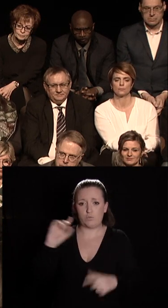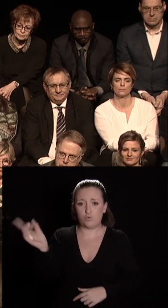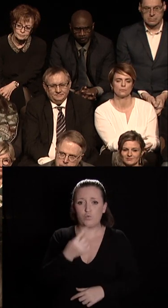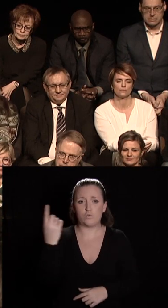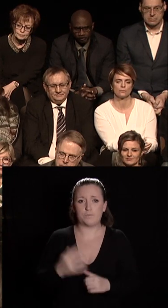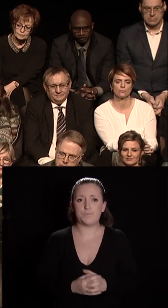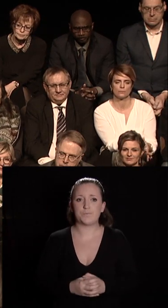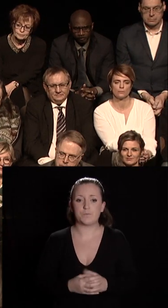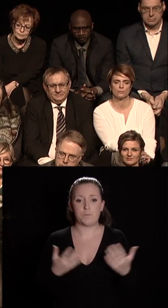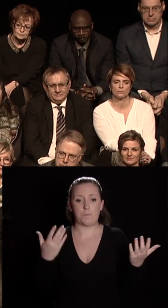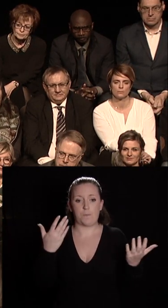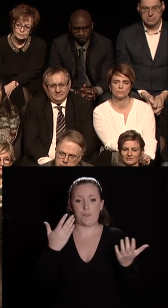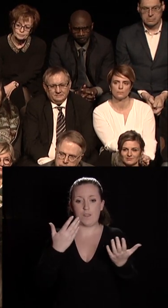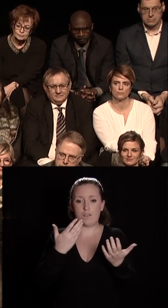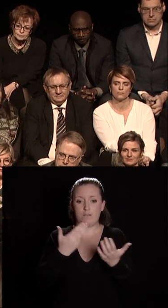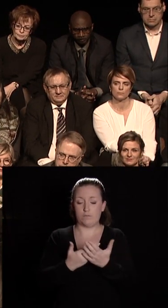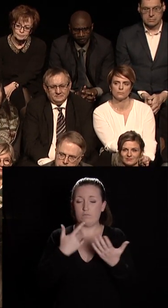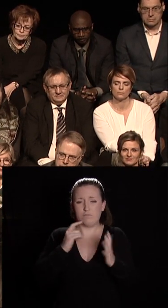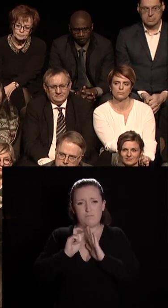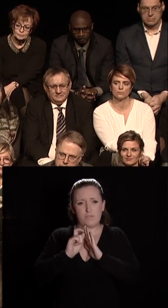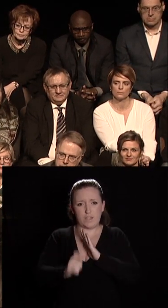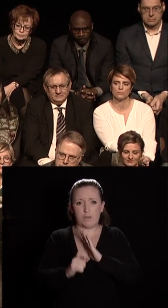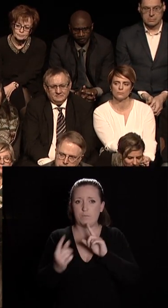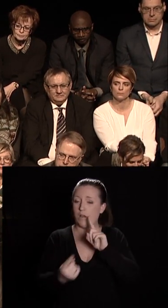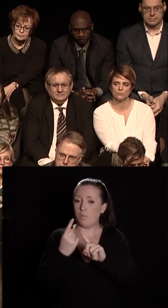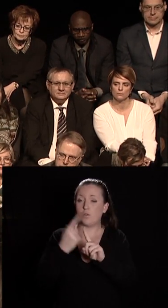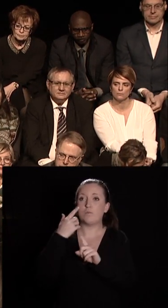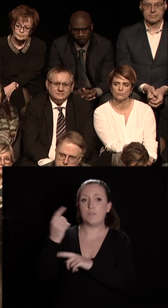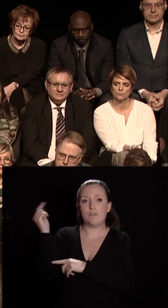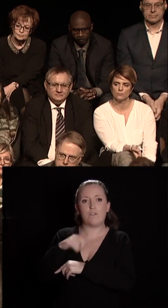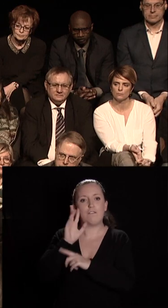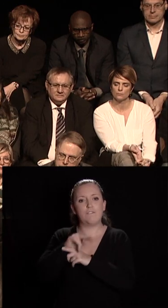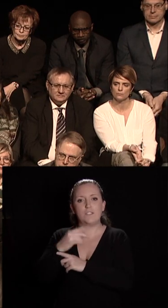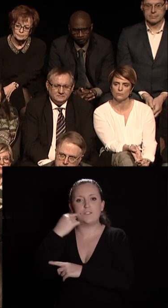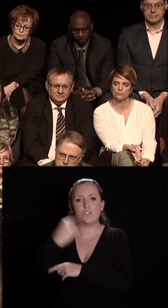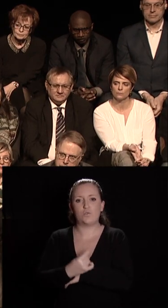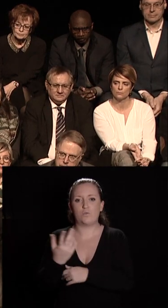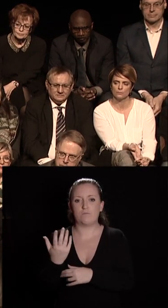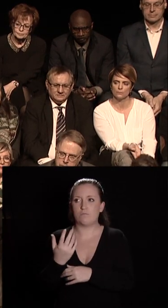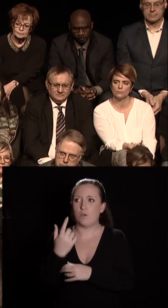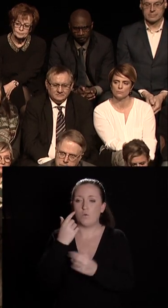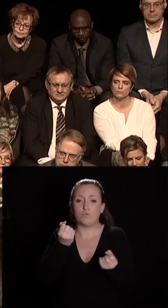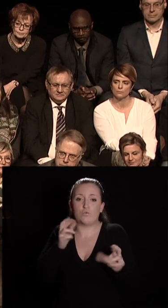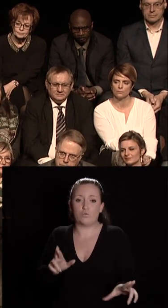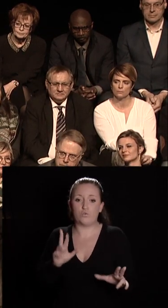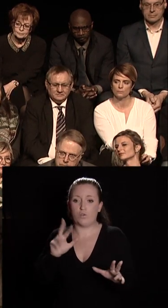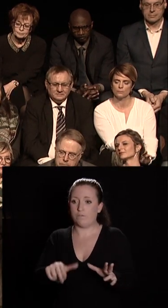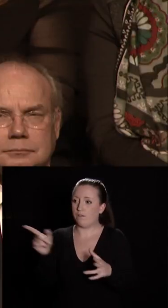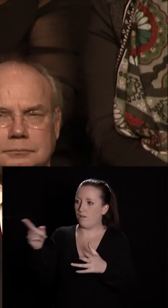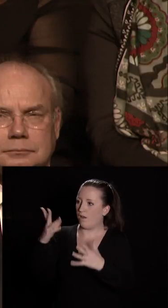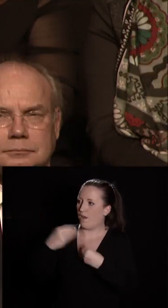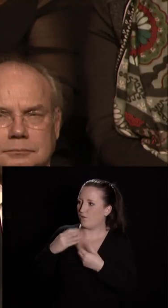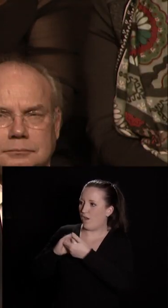c'est une étape incontournable à toute visite touristique de Dijon et je suis sûr que vous serez nombreux à accueillir vos amis et à les y emmener